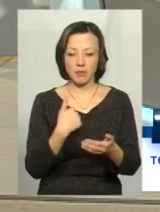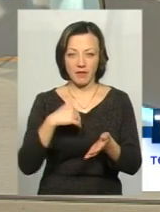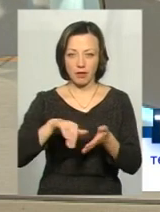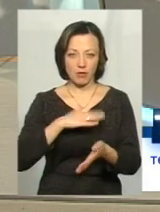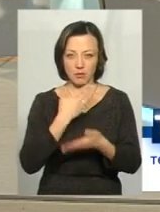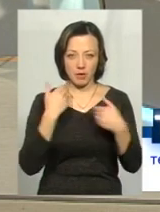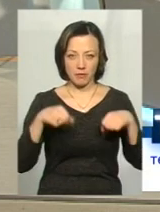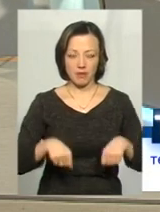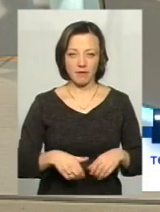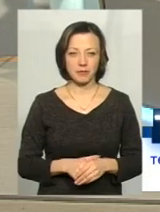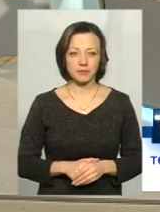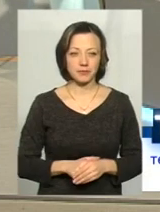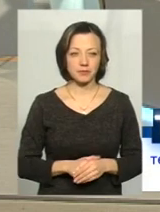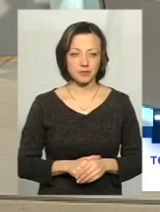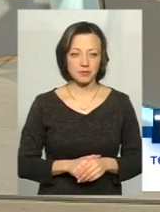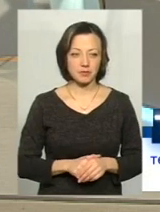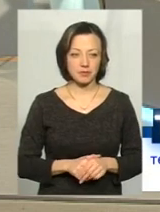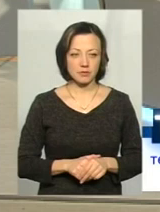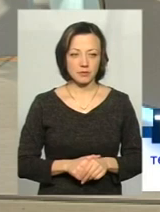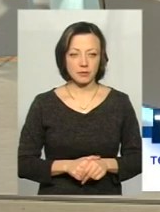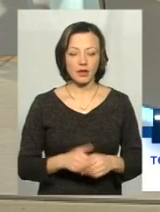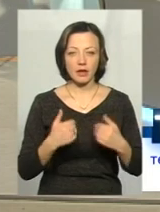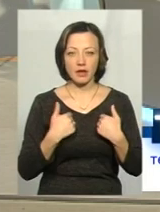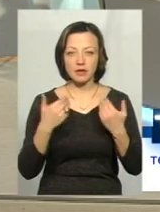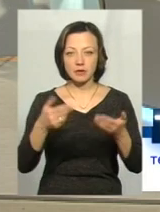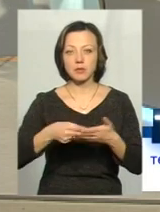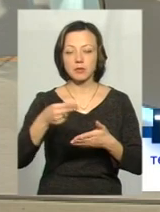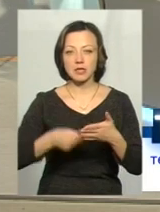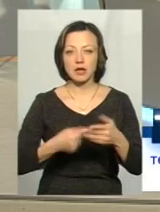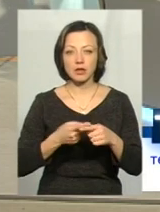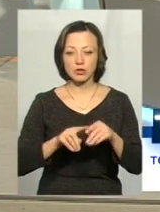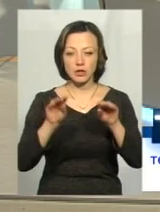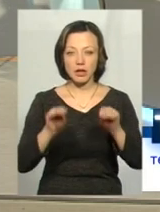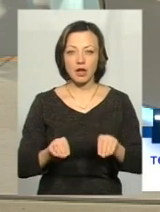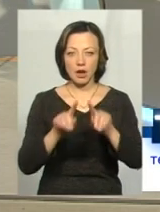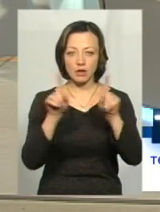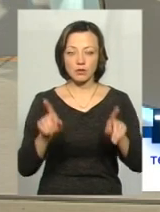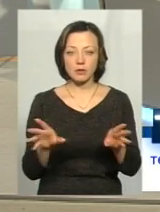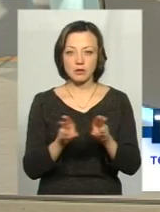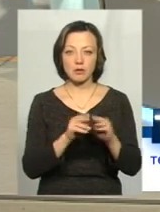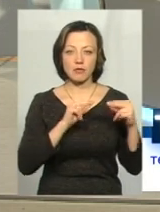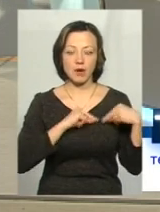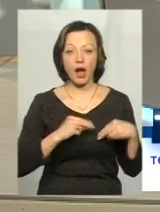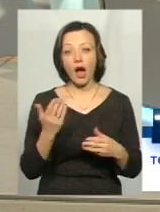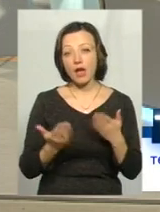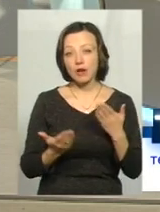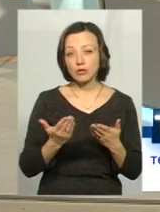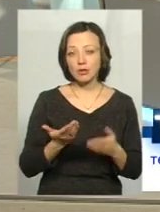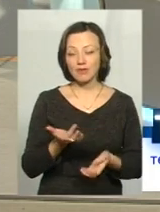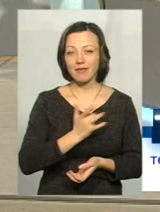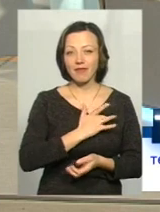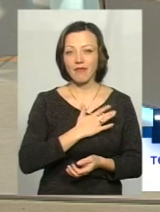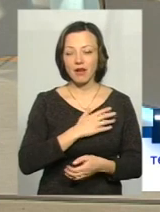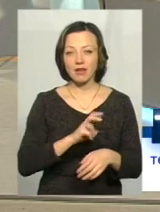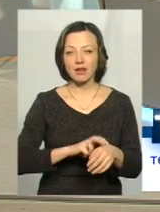відмовити, тому що я з ним підписала цю декларацію по співпраці. А якщо приватний лікар,